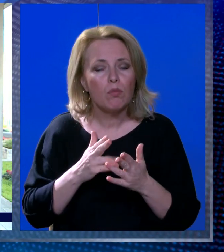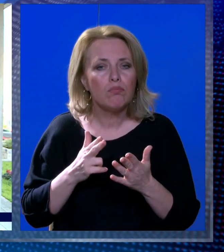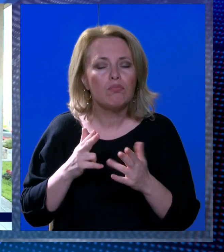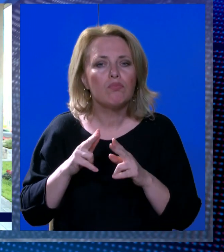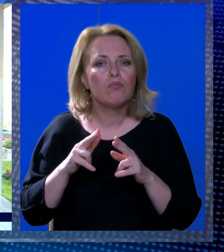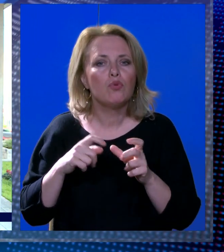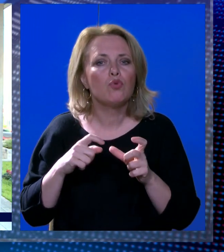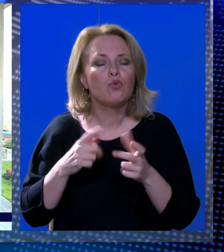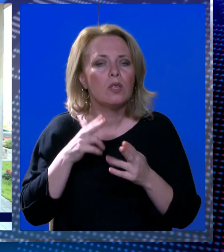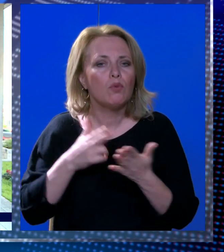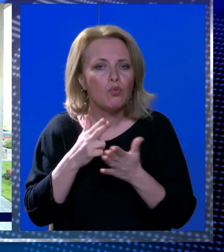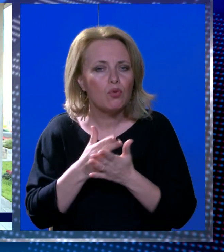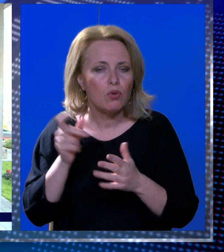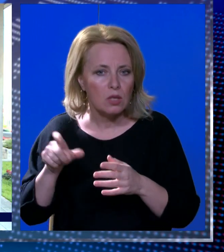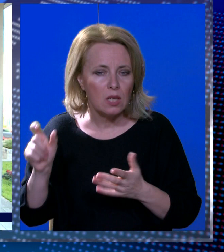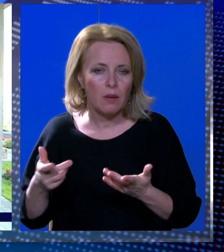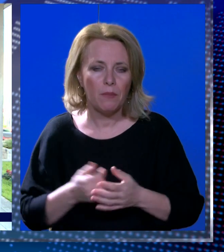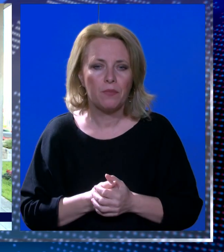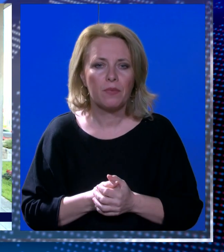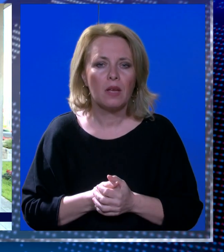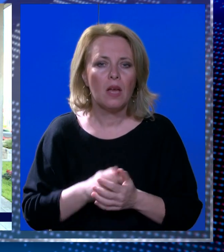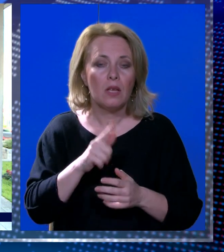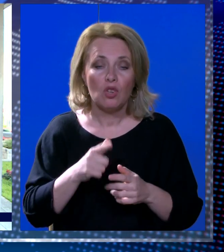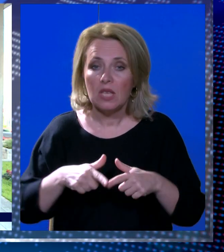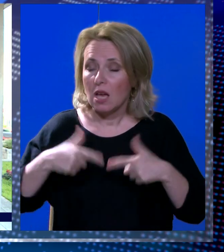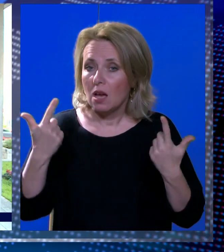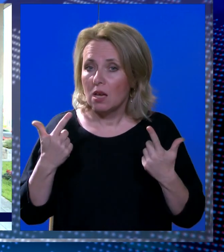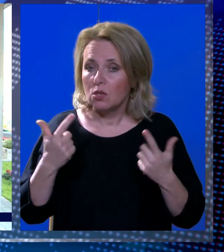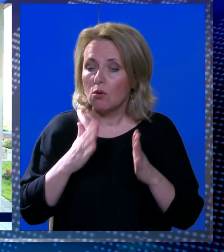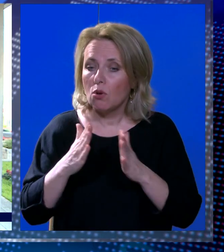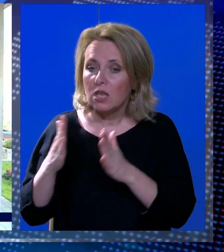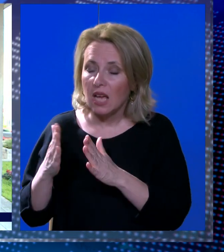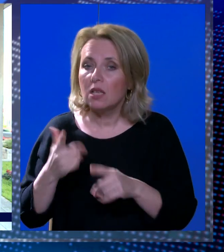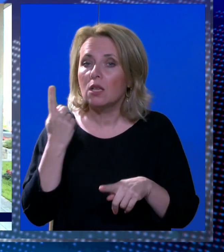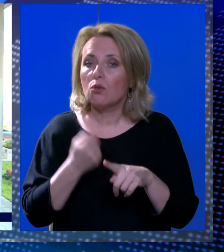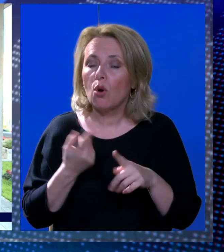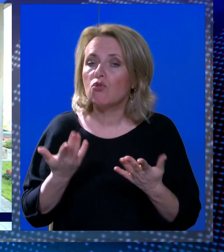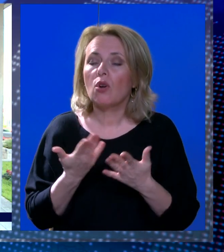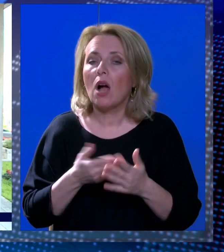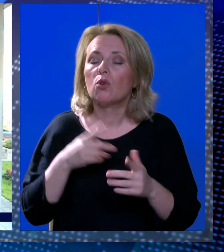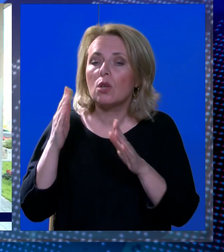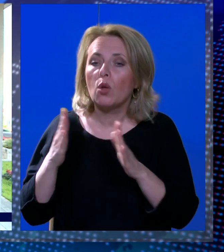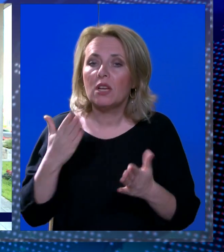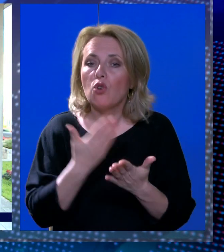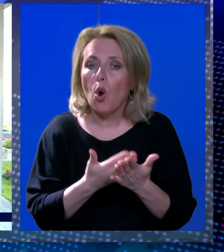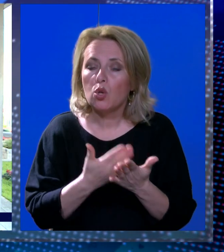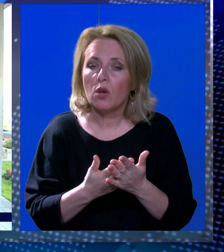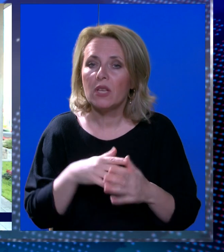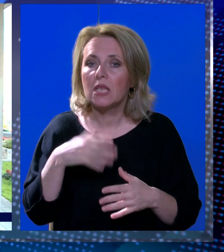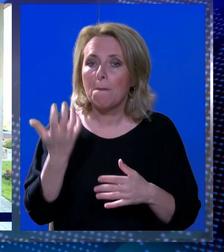jasnim i objektivnim kriterijima odrediti način kako se određuje osnovica